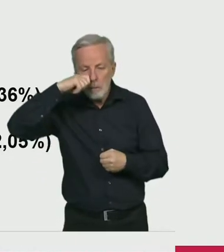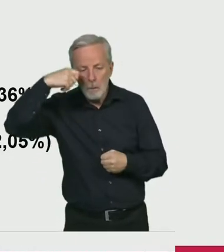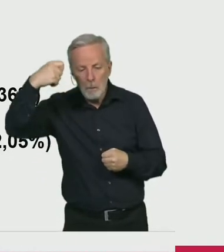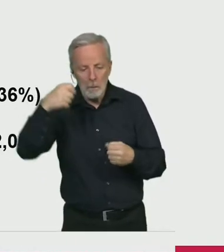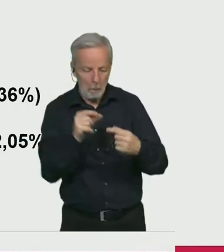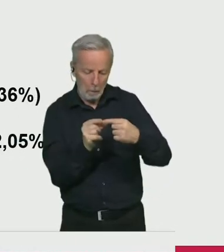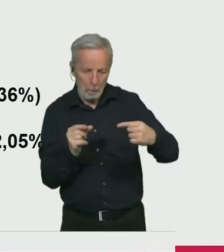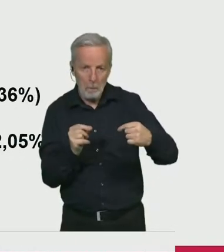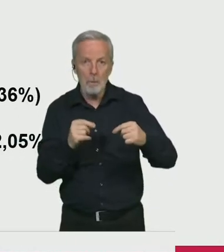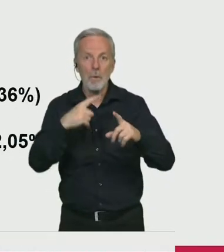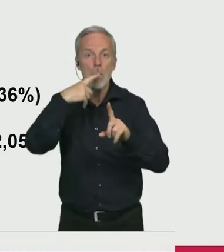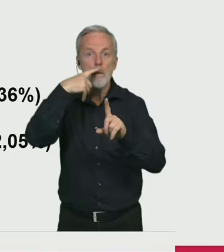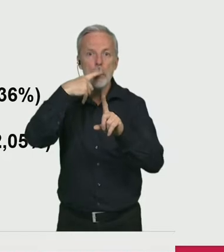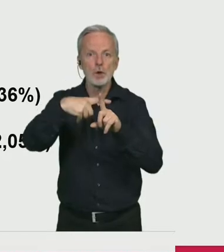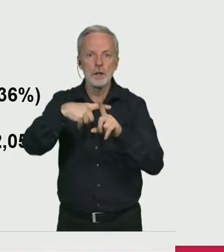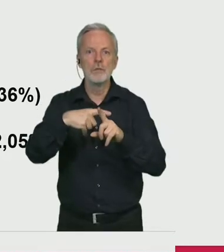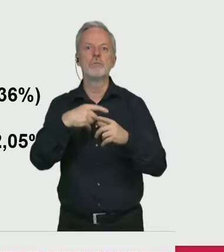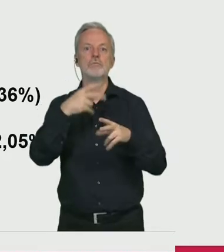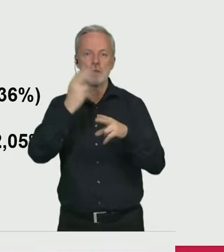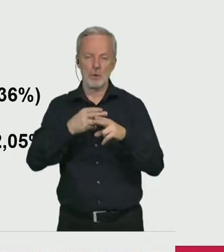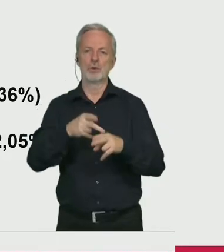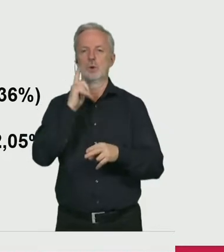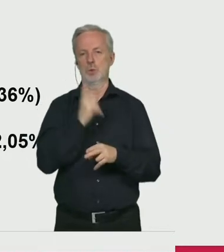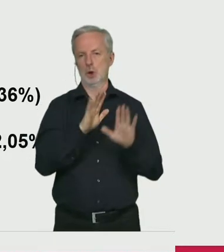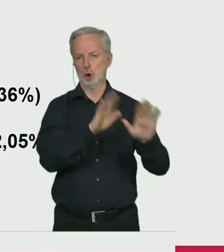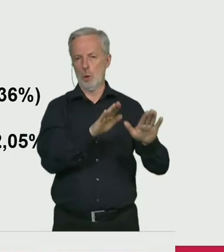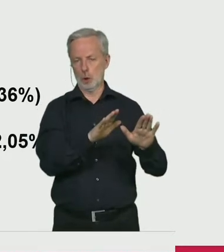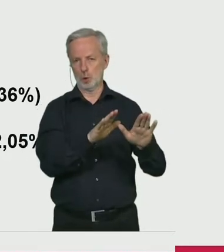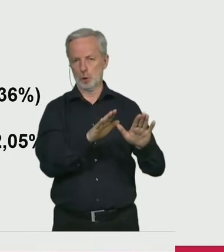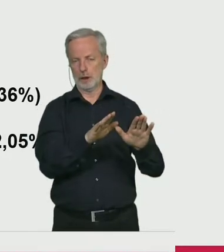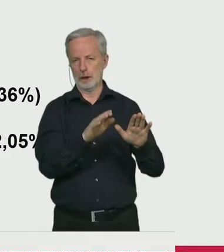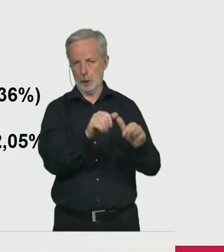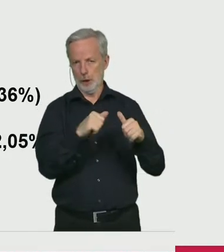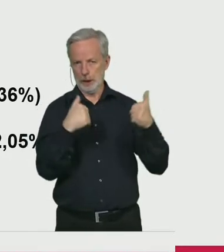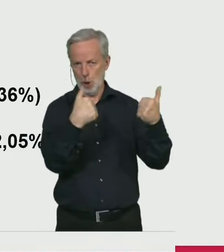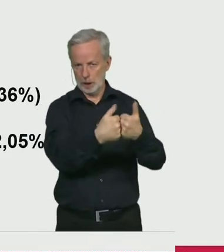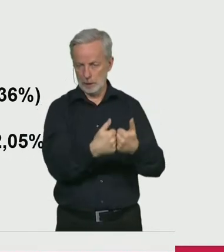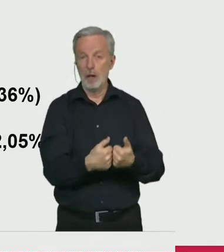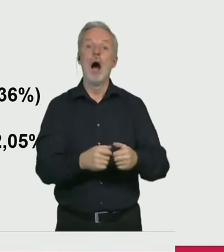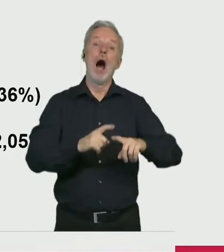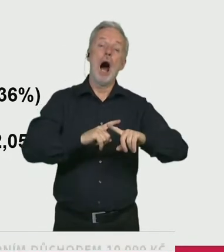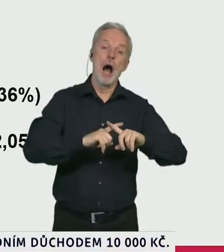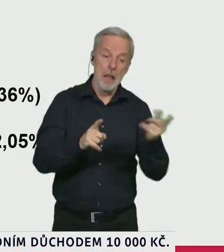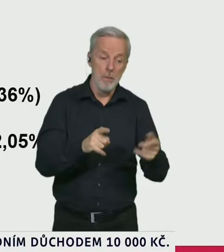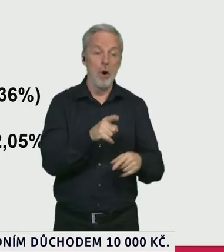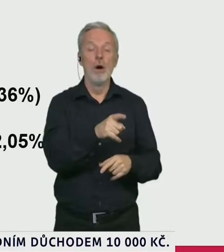ten člověk opět je izolován anebo pokud výjde ten PCR test negativní, tak je,